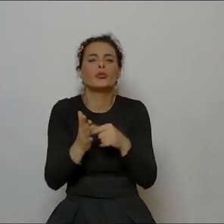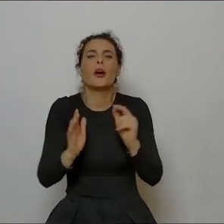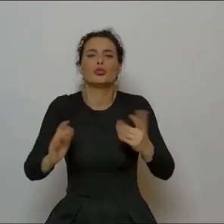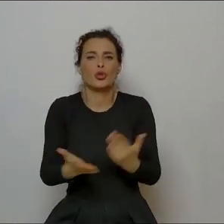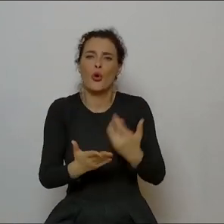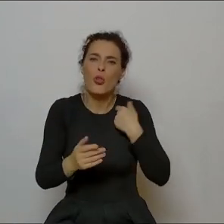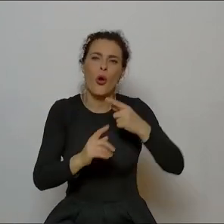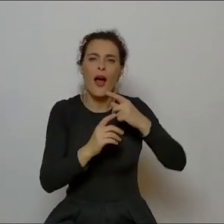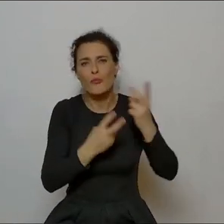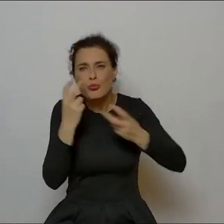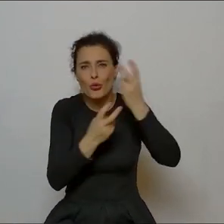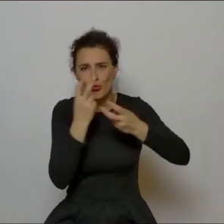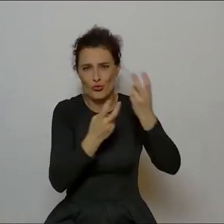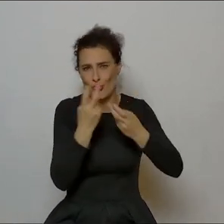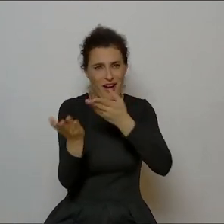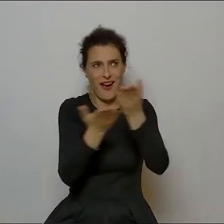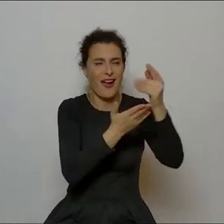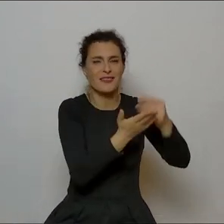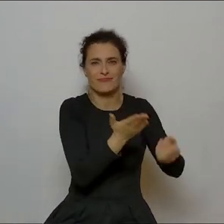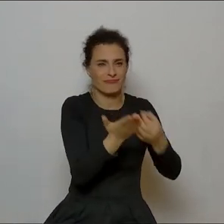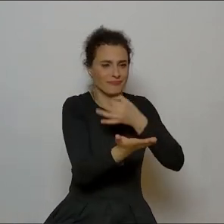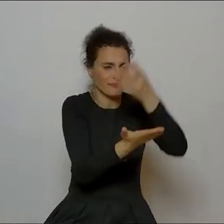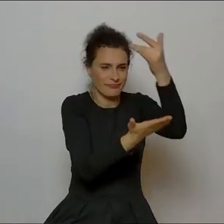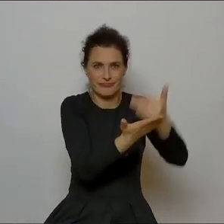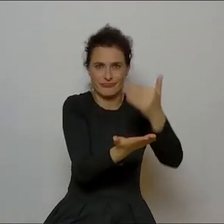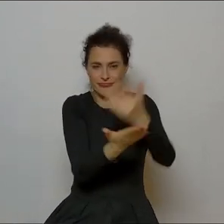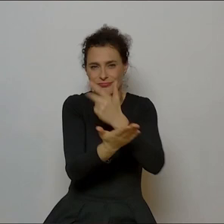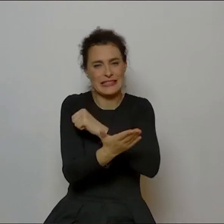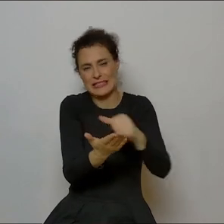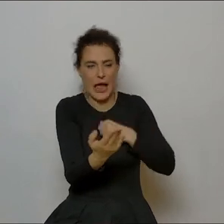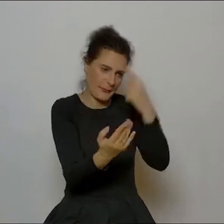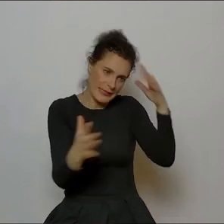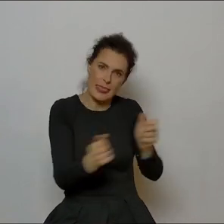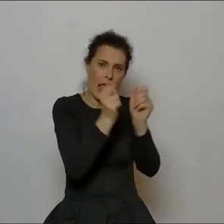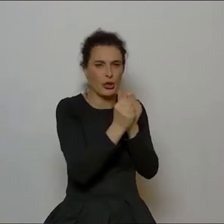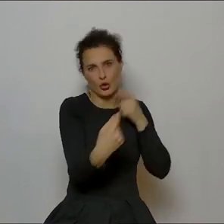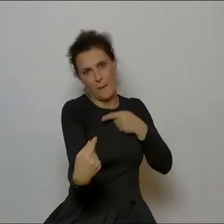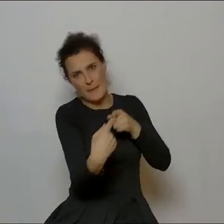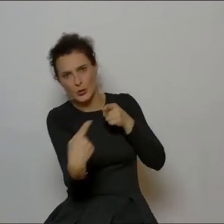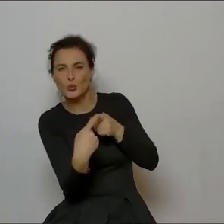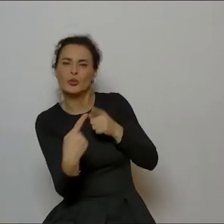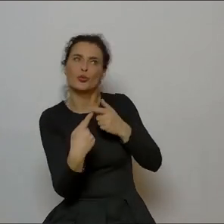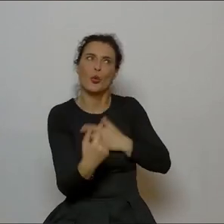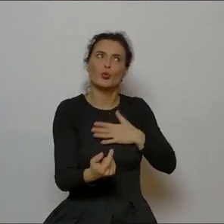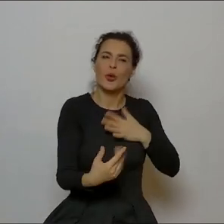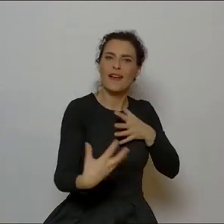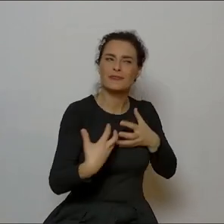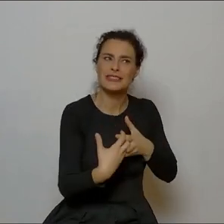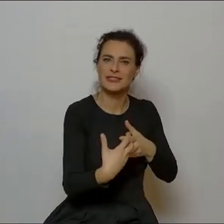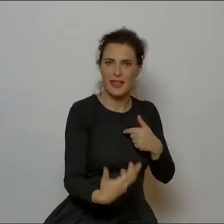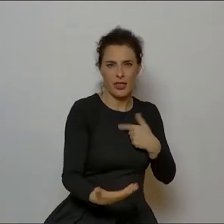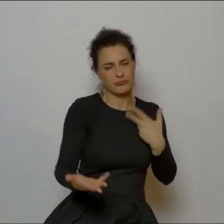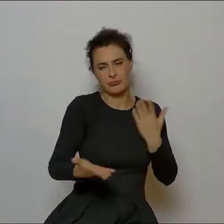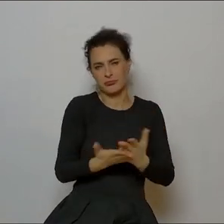pokopać, pogrzebać i znaleźć swoją melodię i swój rytm i swoją harmonię i jakieś brzmienie